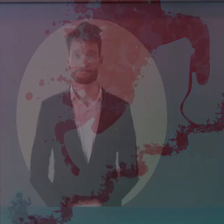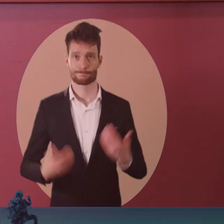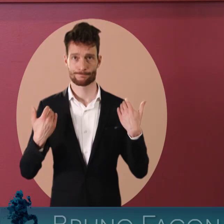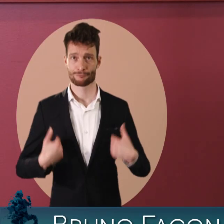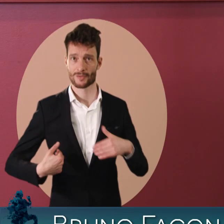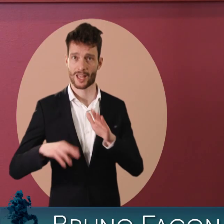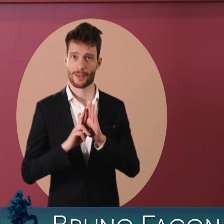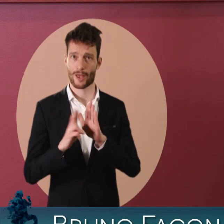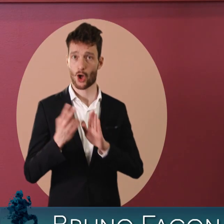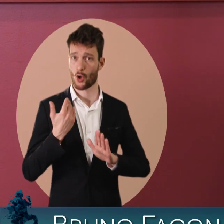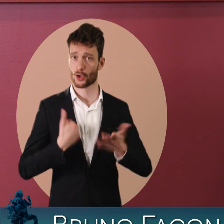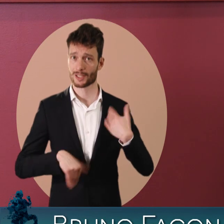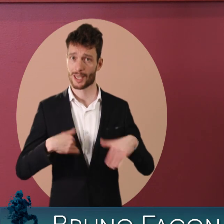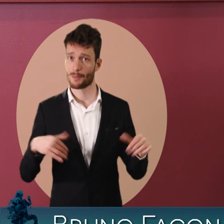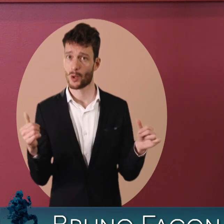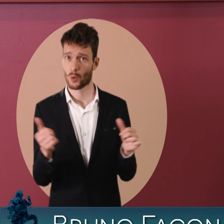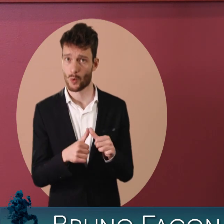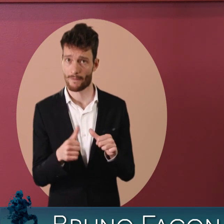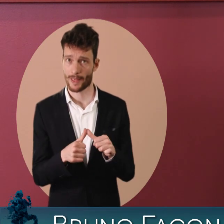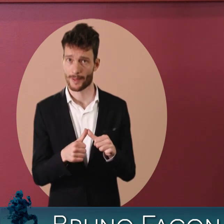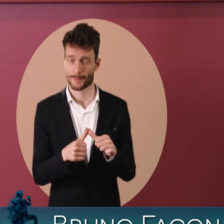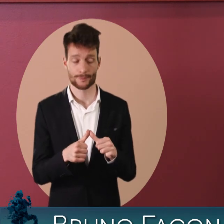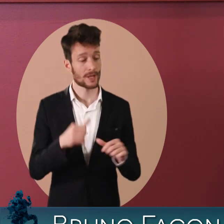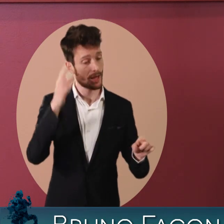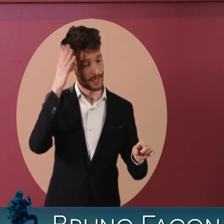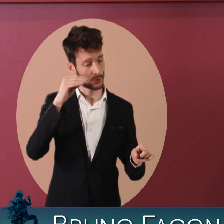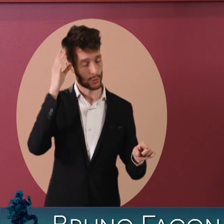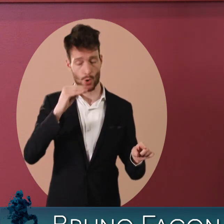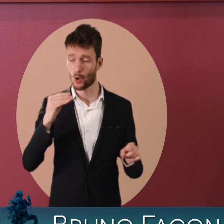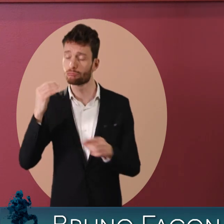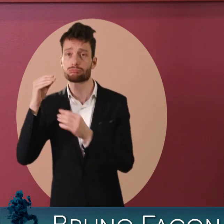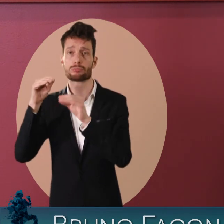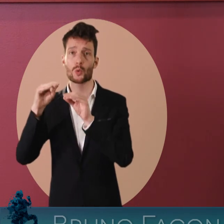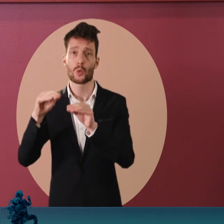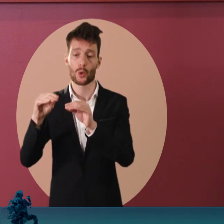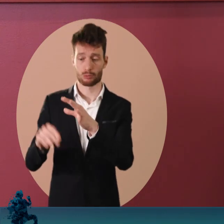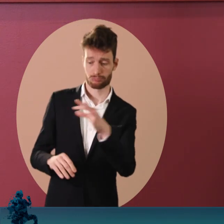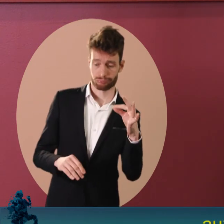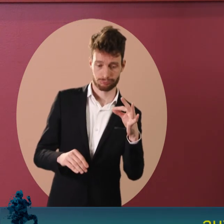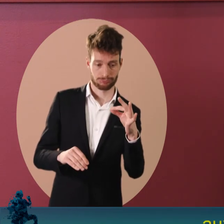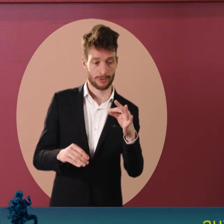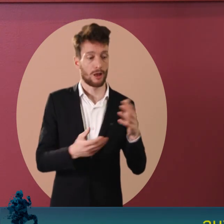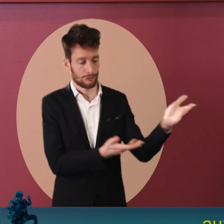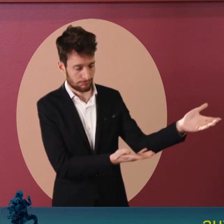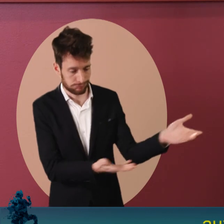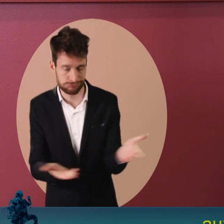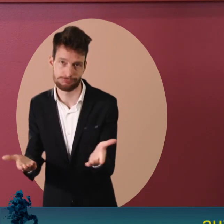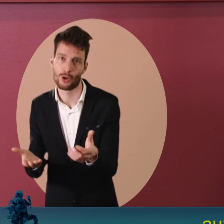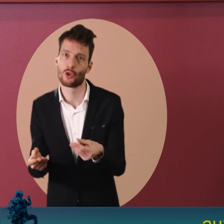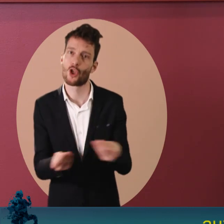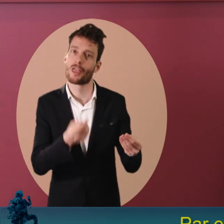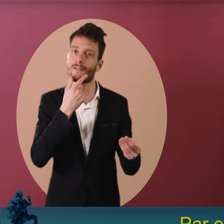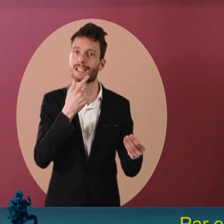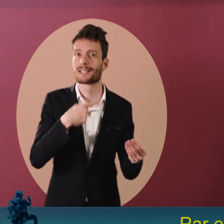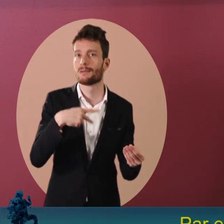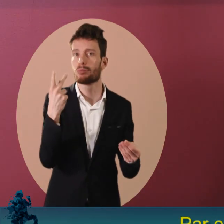Le référent handicap est chargé de fluidifier, de faciliter l'accès des étudiants aux enseignements qu'ils